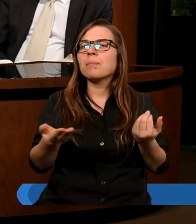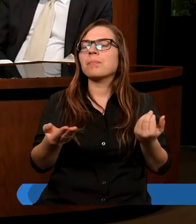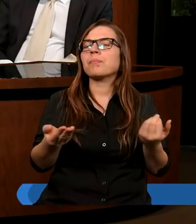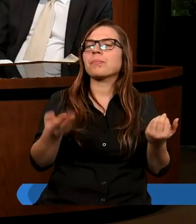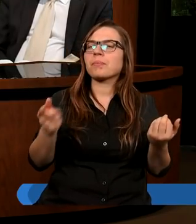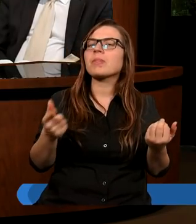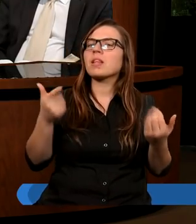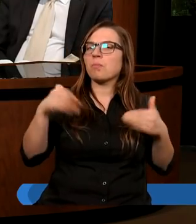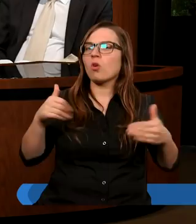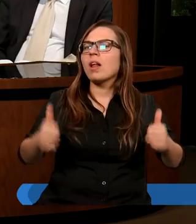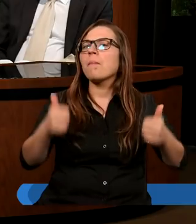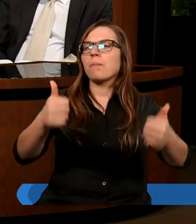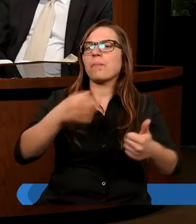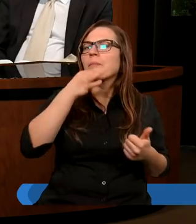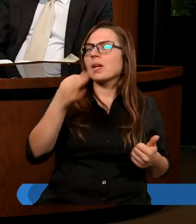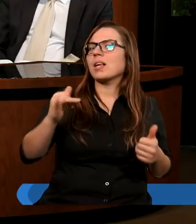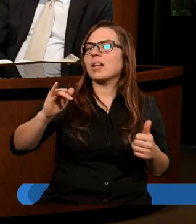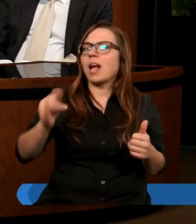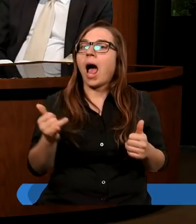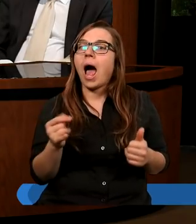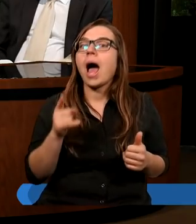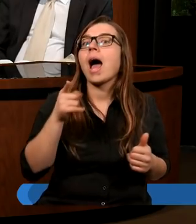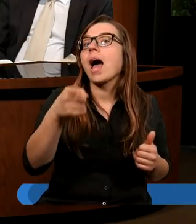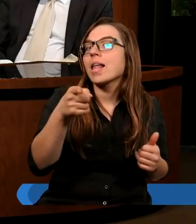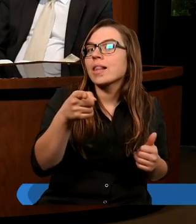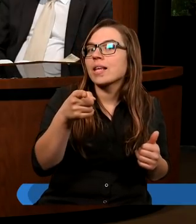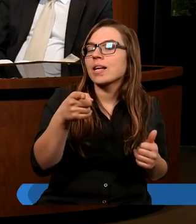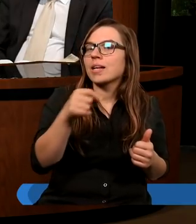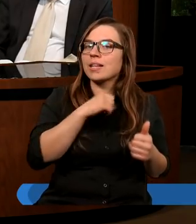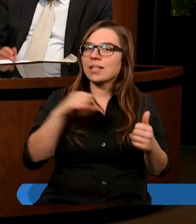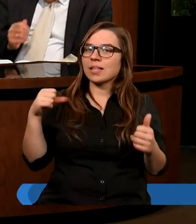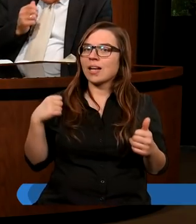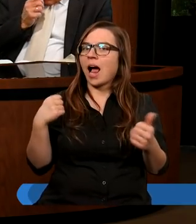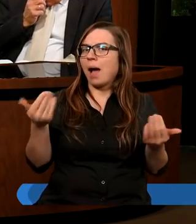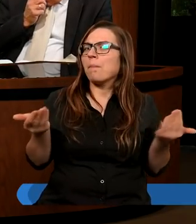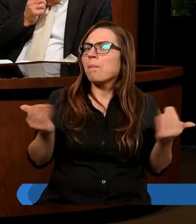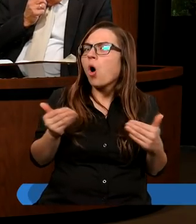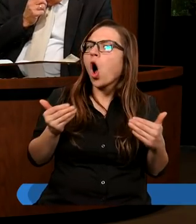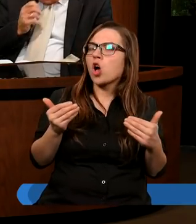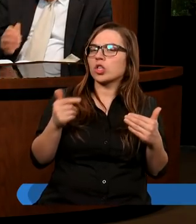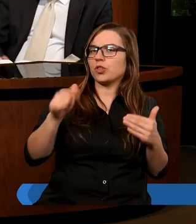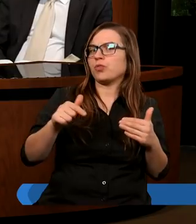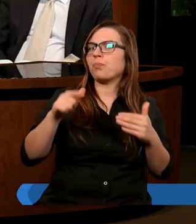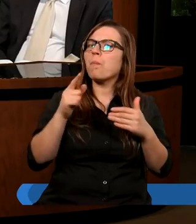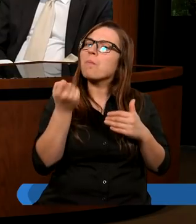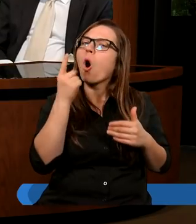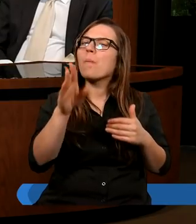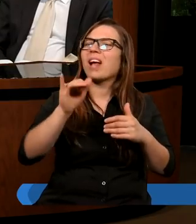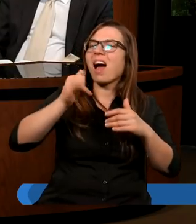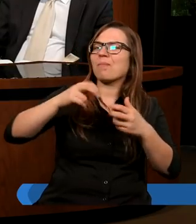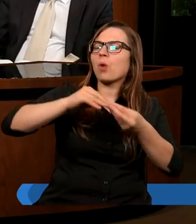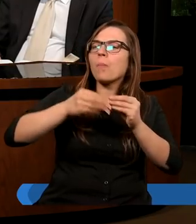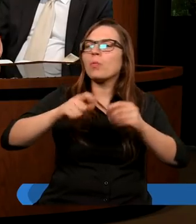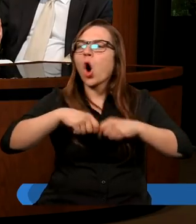postawić pytanie, a jak ty to widzisz? Jak możesz to rozwiązać? Co byś